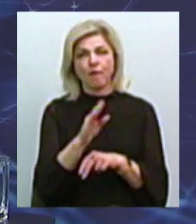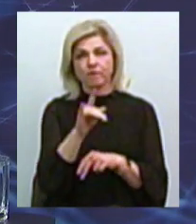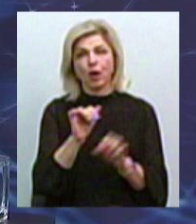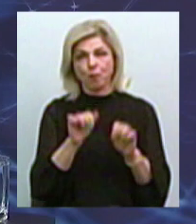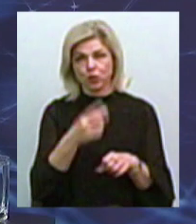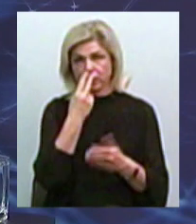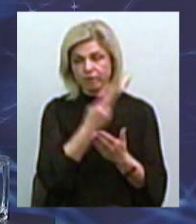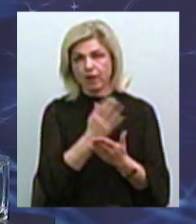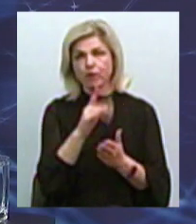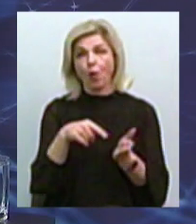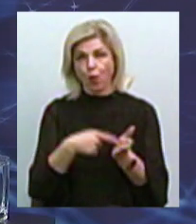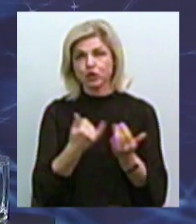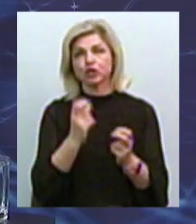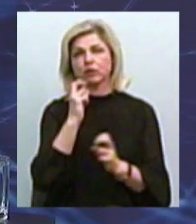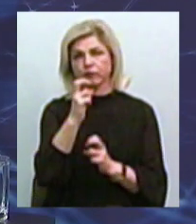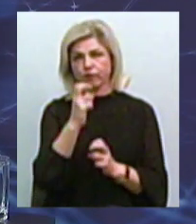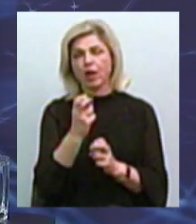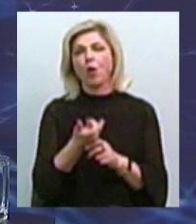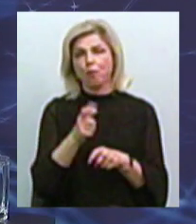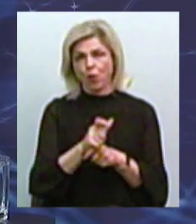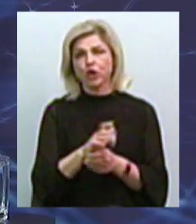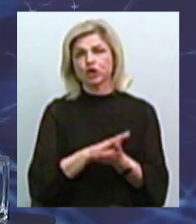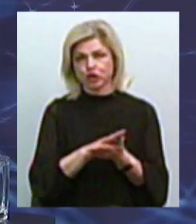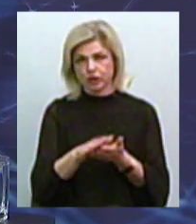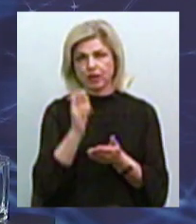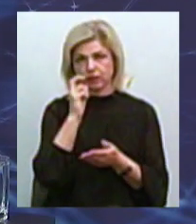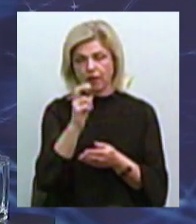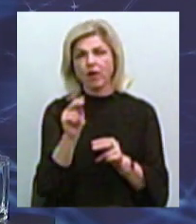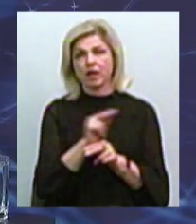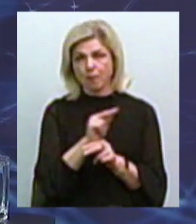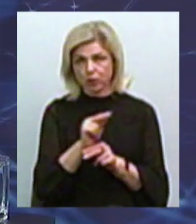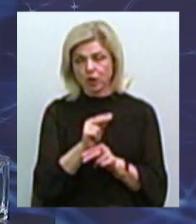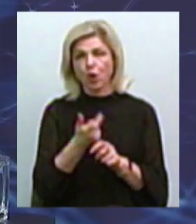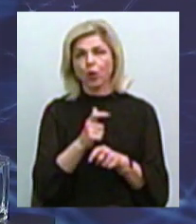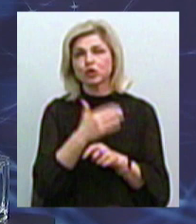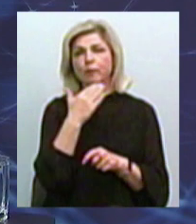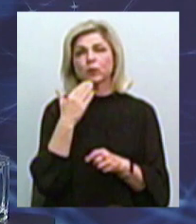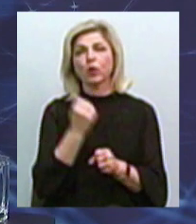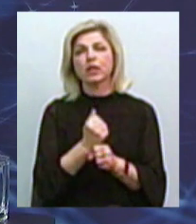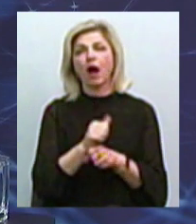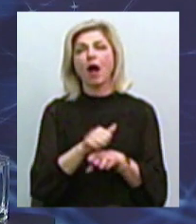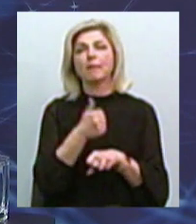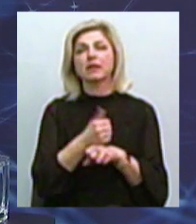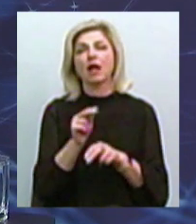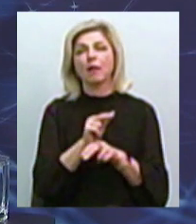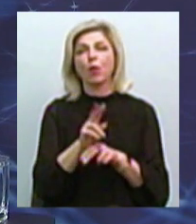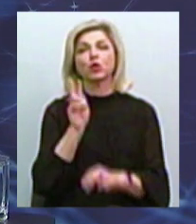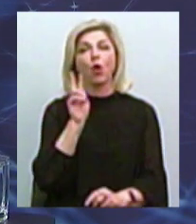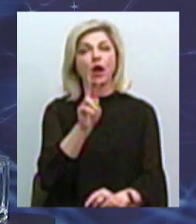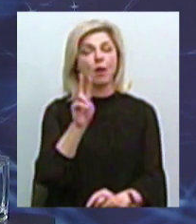місті їздять вже зараз більш-менш чисті трамваїв, більш-менш отремонтувані. Дуже багато роботи капітальних ремонтів тролейбусів.